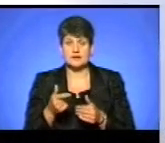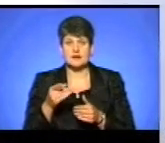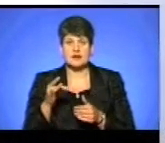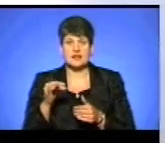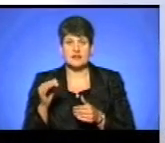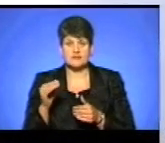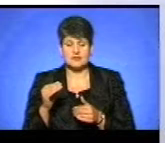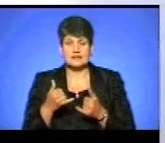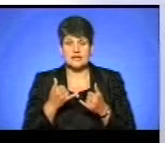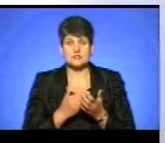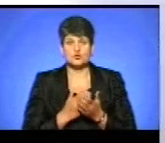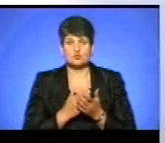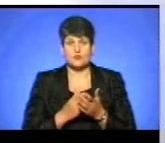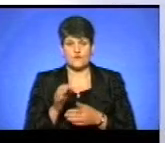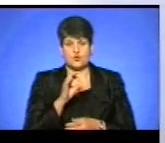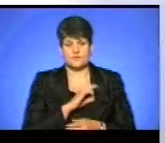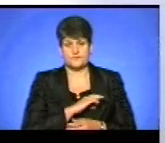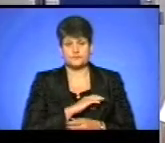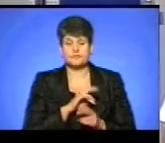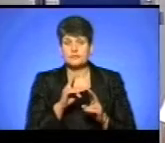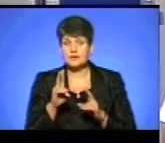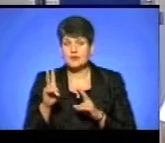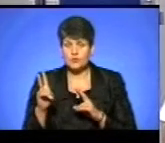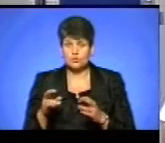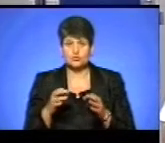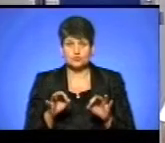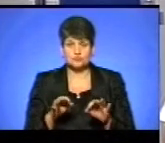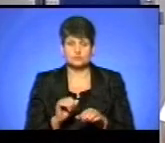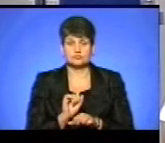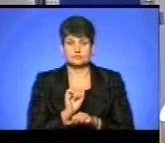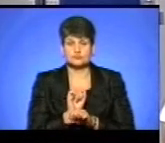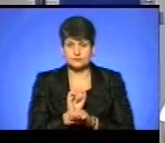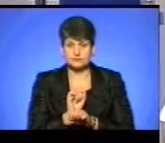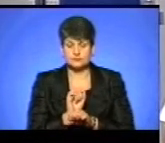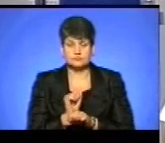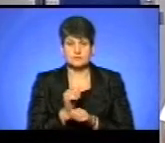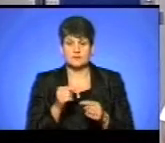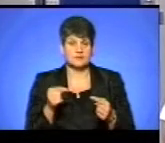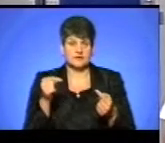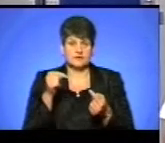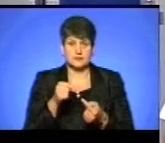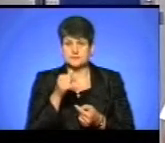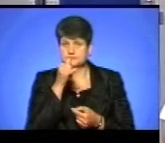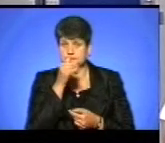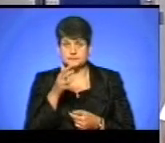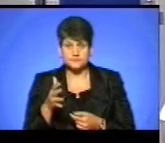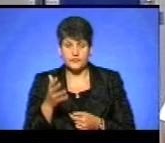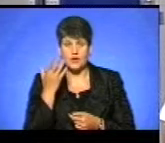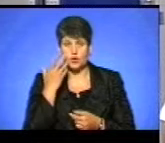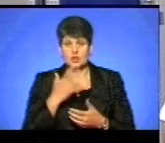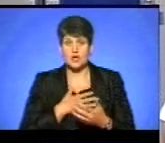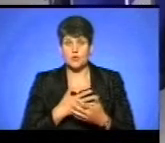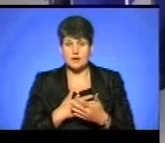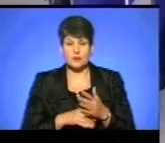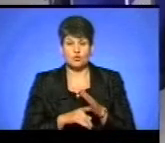для службового користування. І нікому доступ перекрили. Тобто, ніхто звірити не міг. Коли громада почала